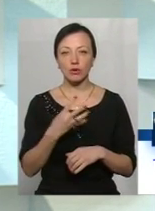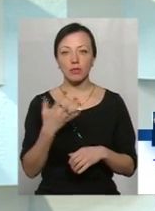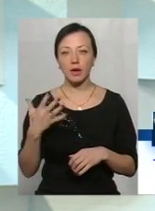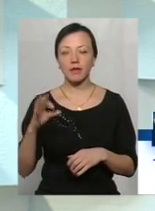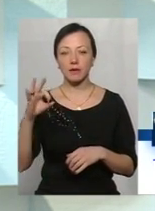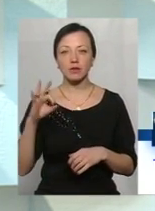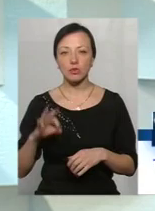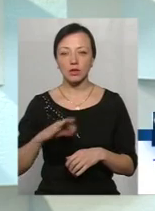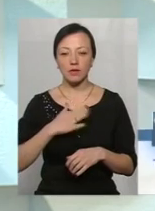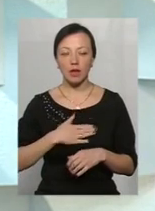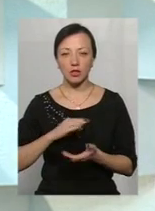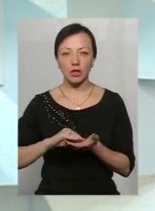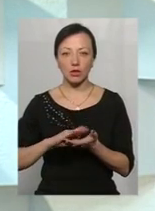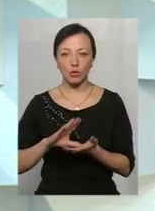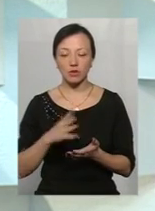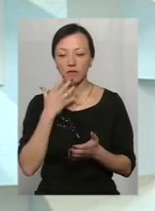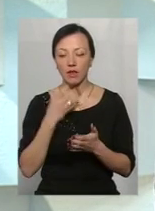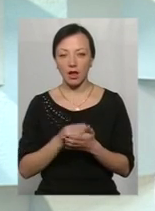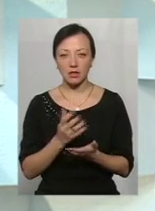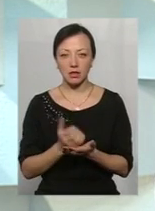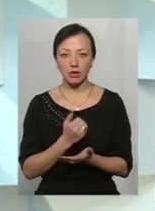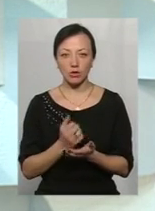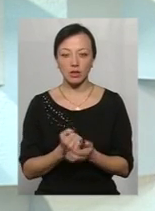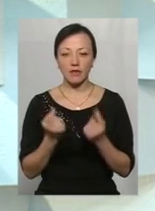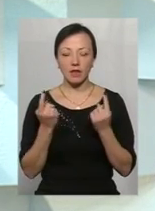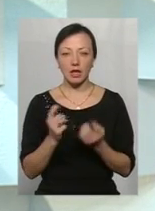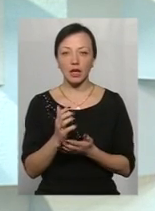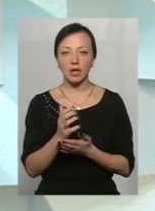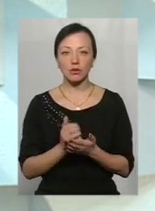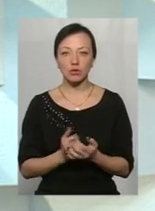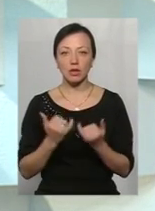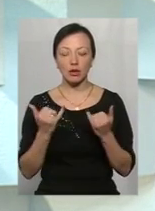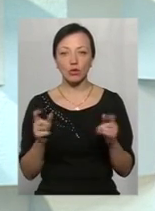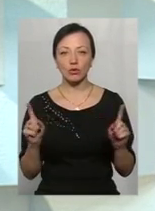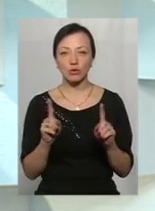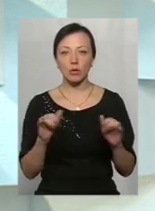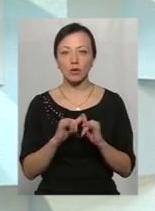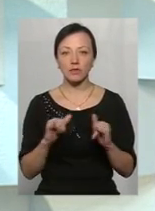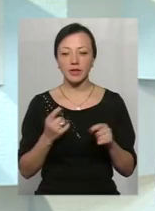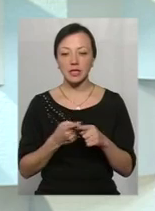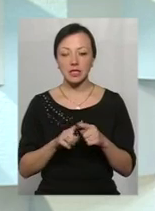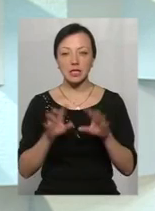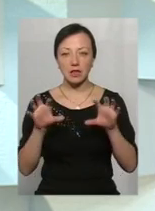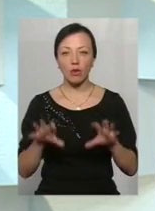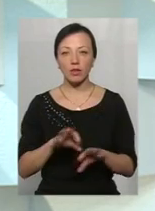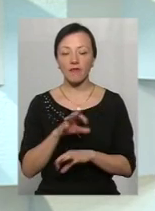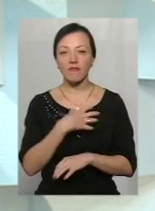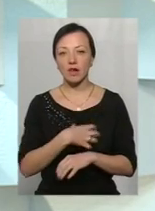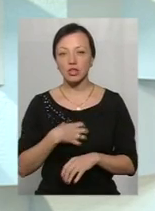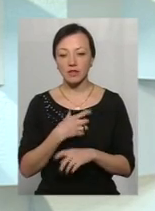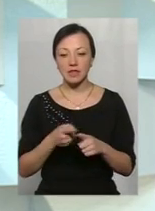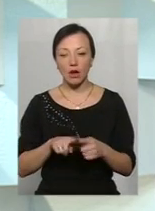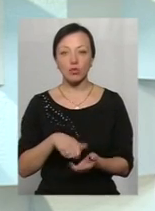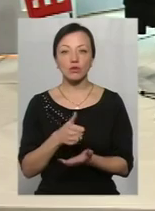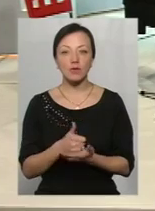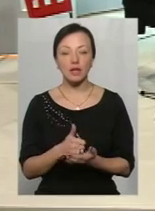% наших надходжень, власних надходжень. Тобто великий ресурс для того, щоб розвивати. Тому ці закони важливі. І оце основне, яке